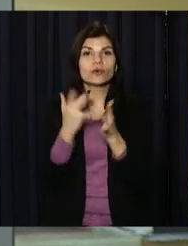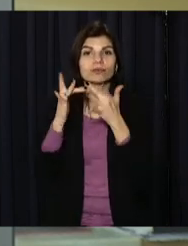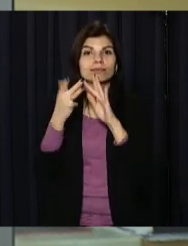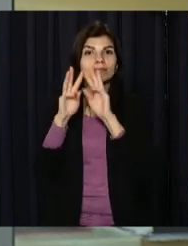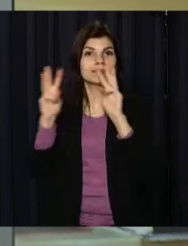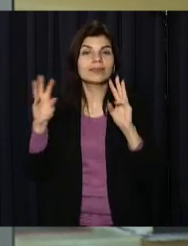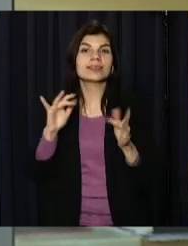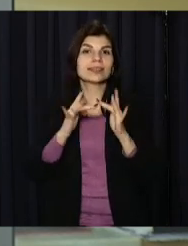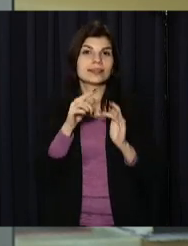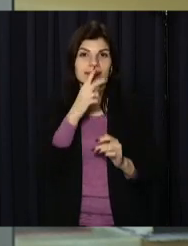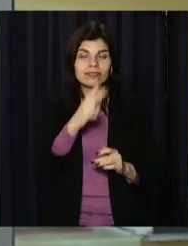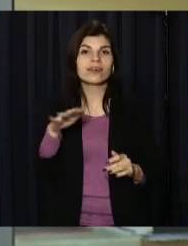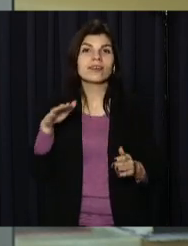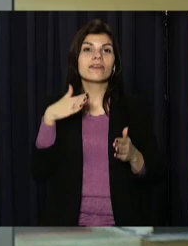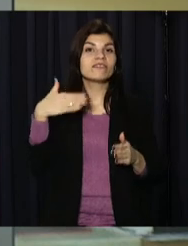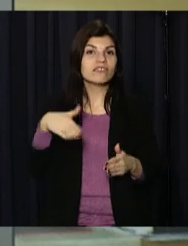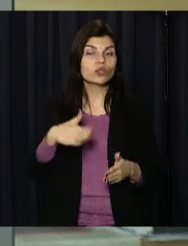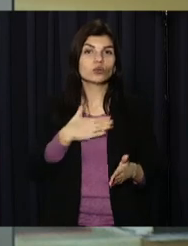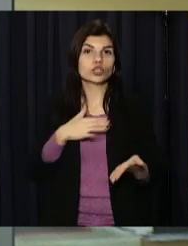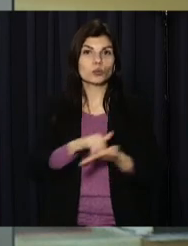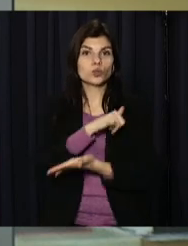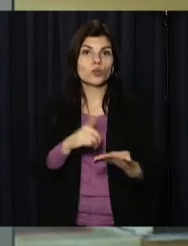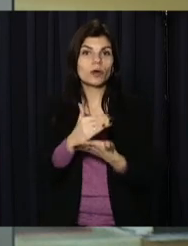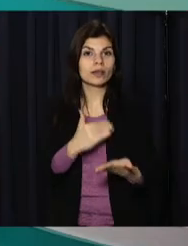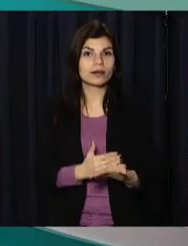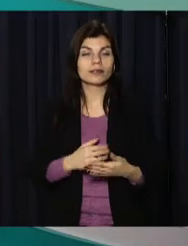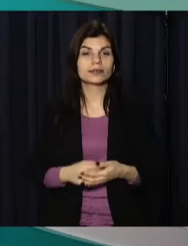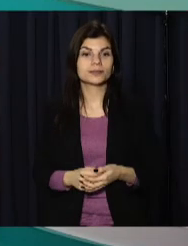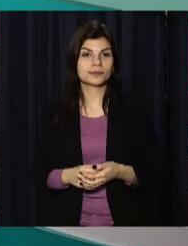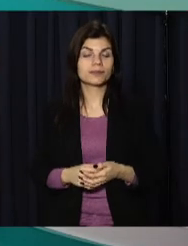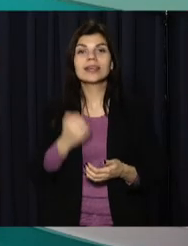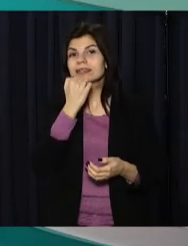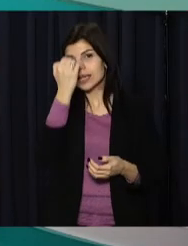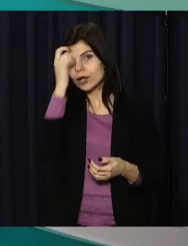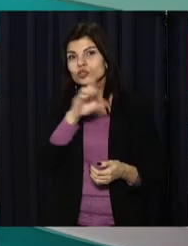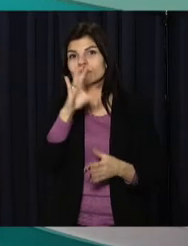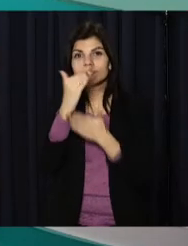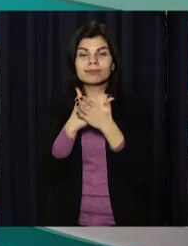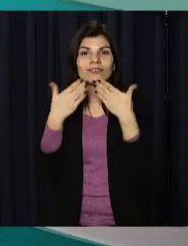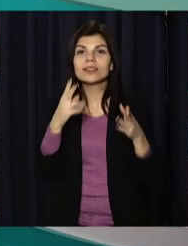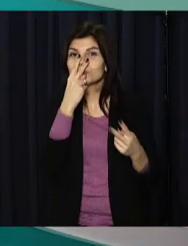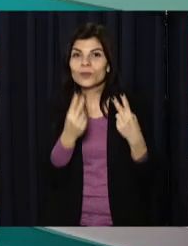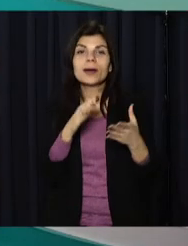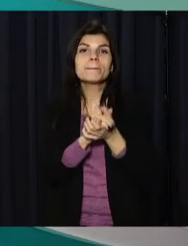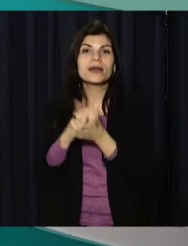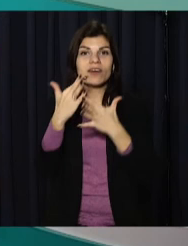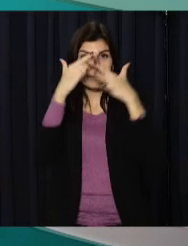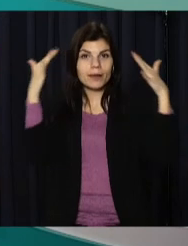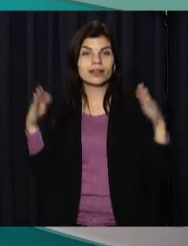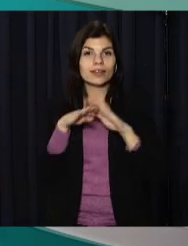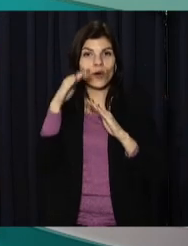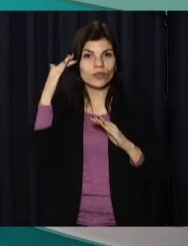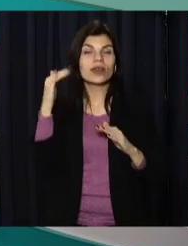соцмережах. Сюжети переглядайте на нашому ютуб-каналі. Дякуємо, що залишаєтесь відкритим. Мирного вам неба над